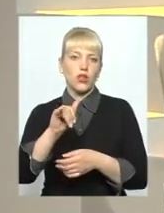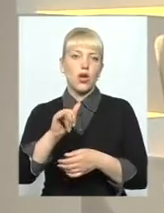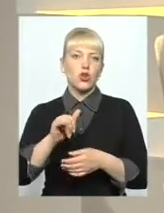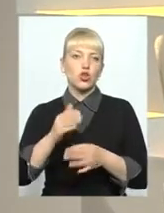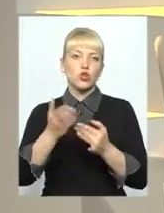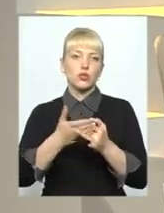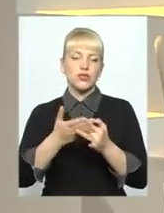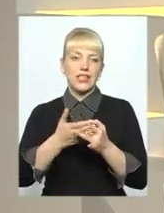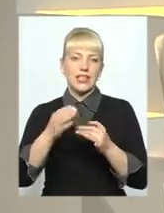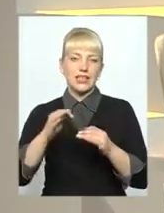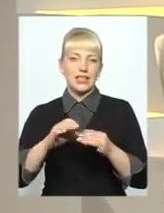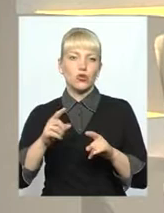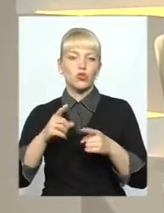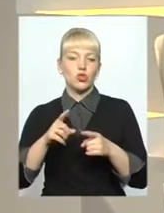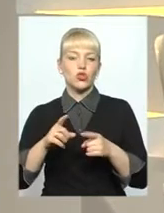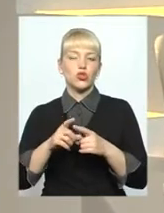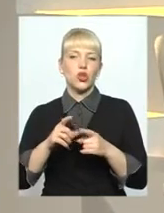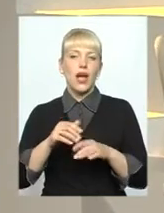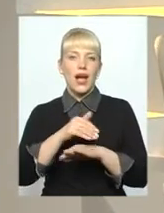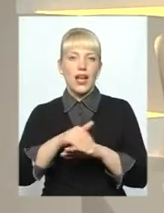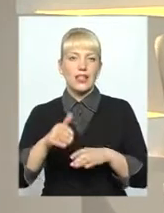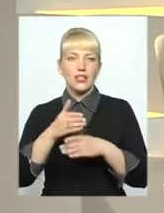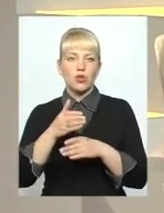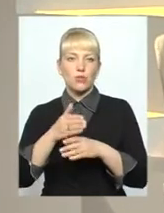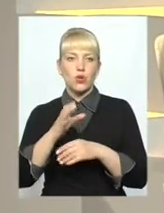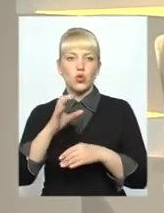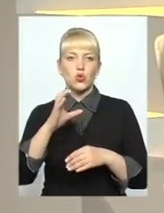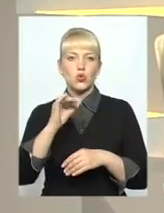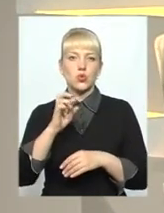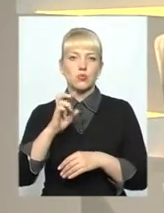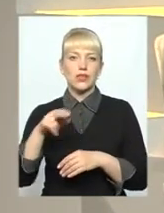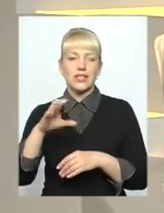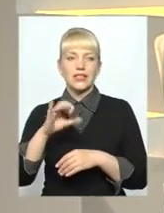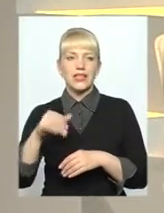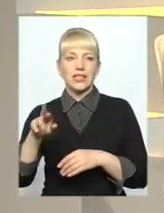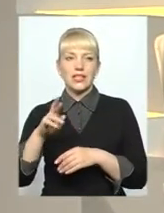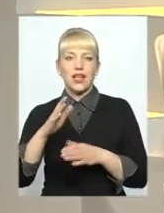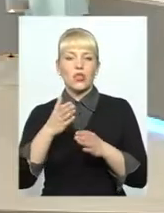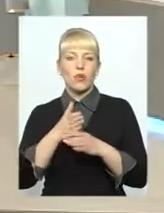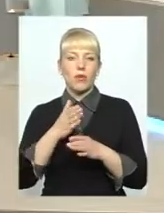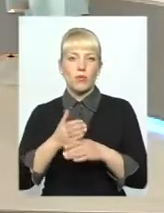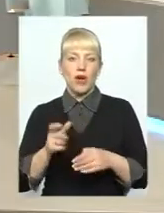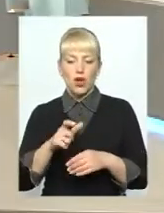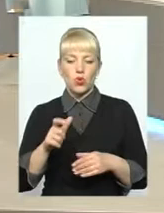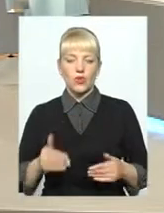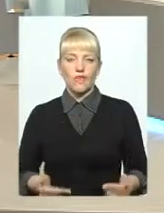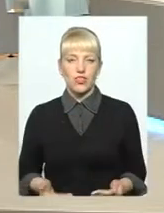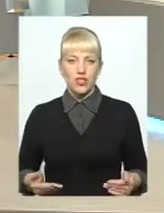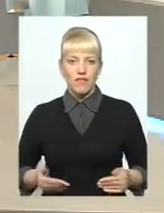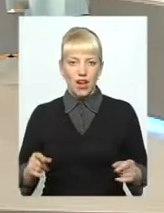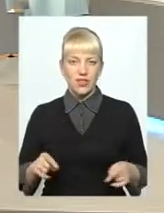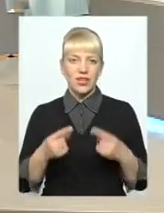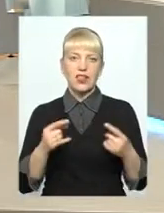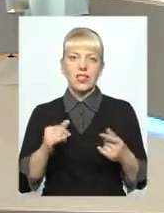цільова адресна допомога від держави, така як субсидія, ну, багатьом людям допомагає виживати і сплачувати все-таки ті